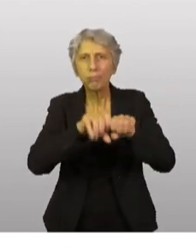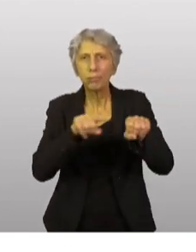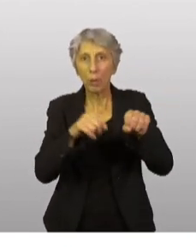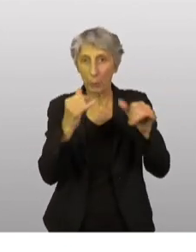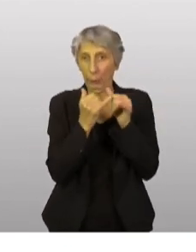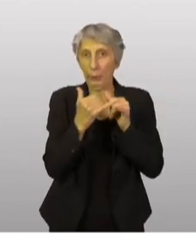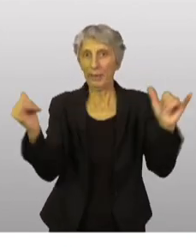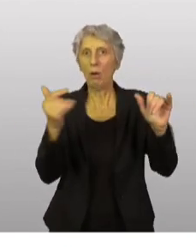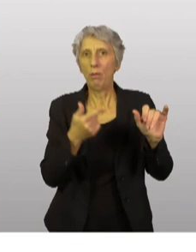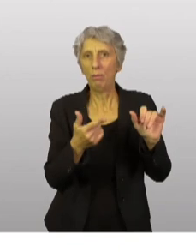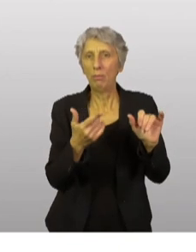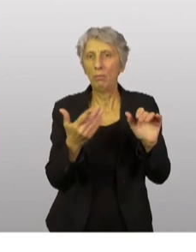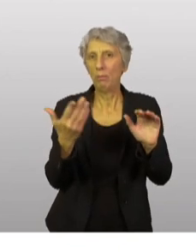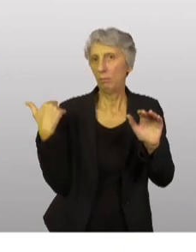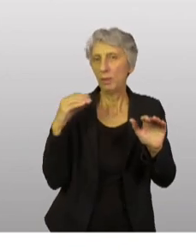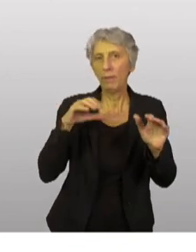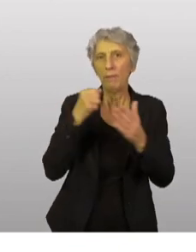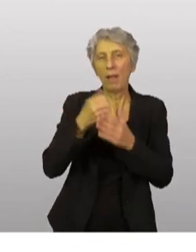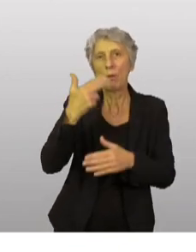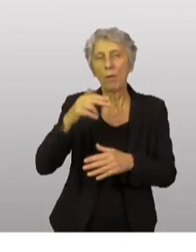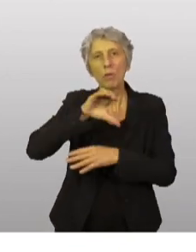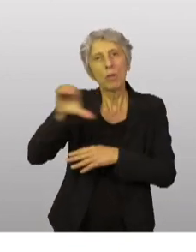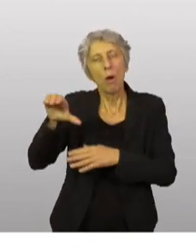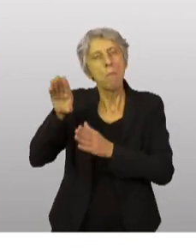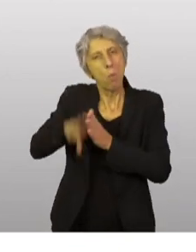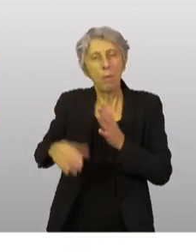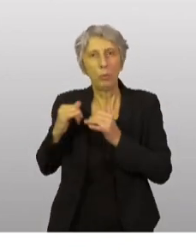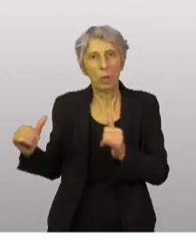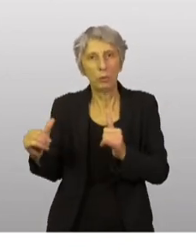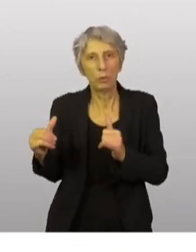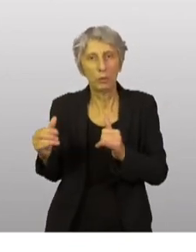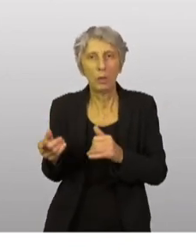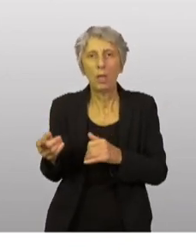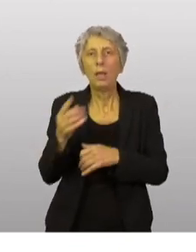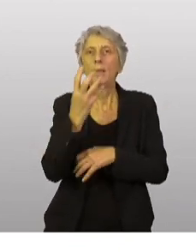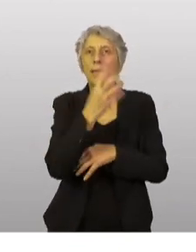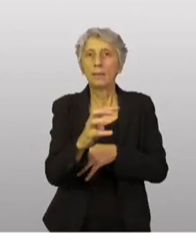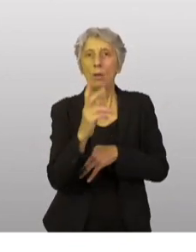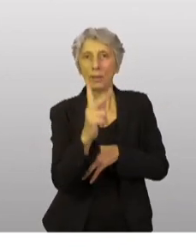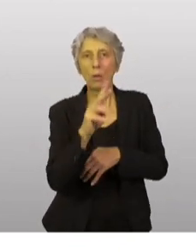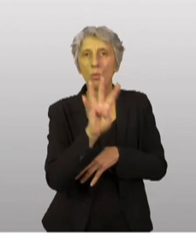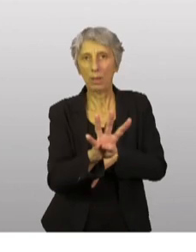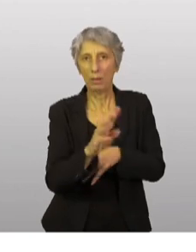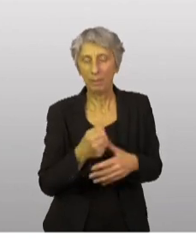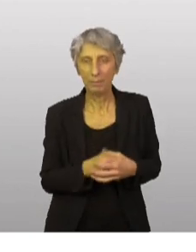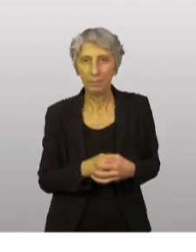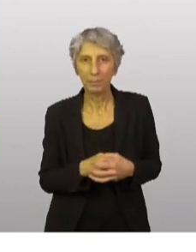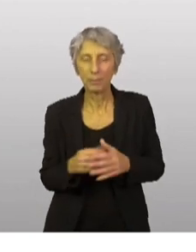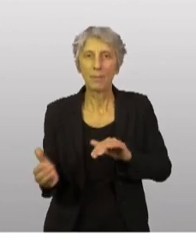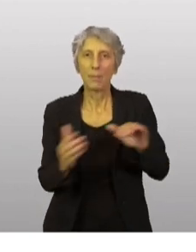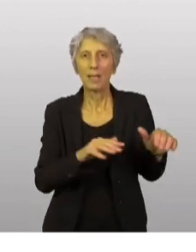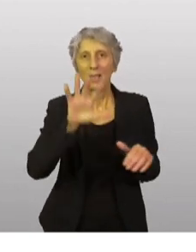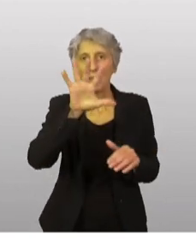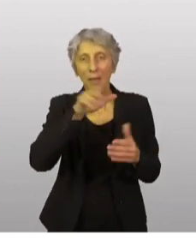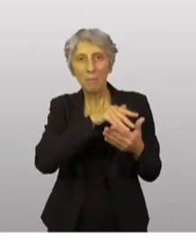puissants que les 100 de fin novembre, 400 kW. Nous allons fournir aussi 5